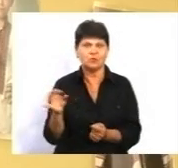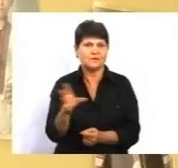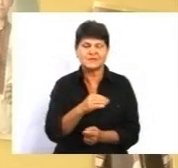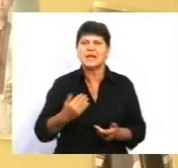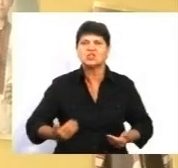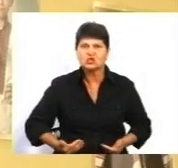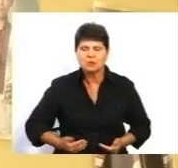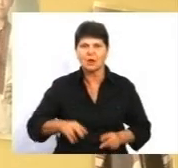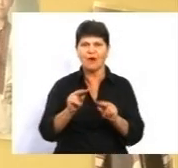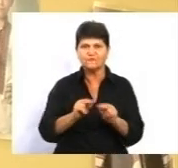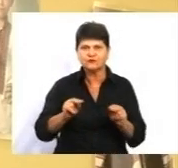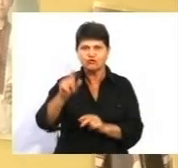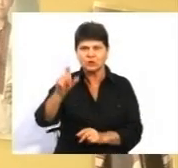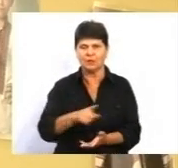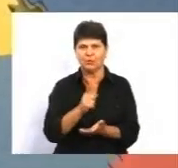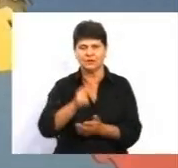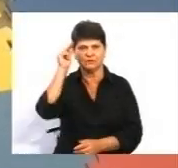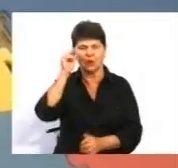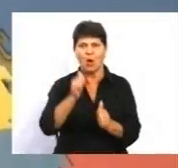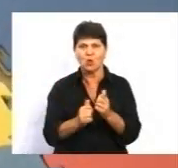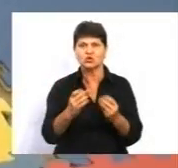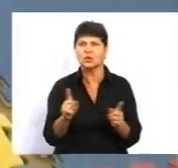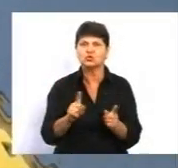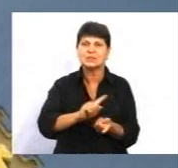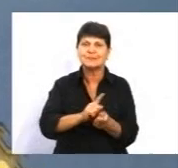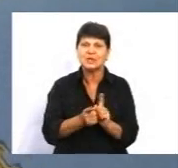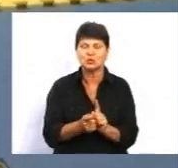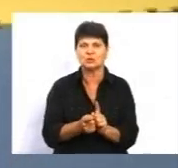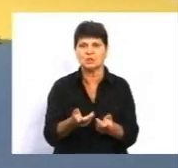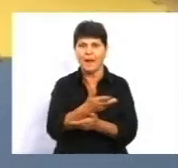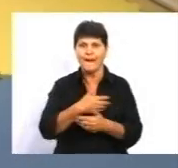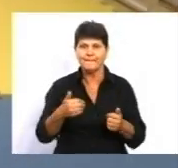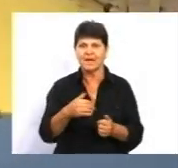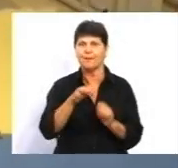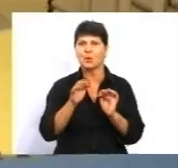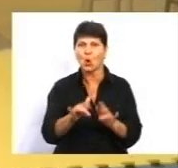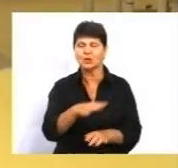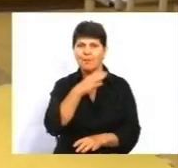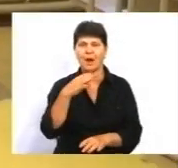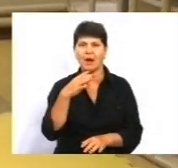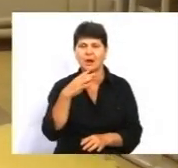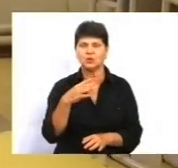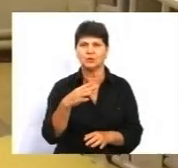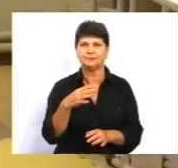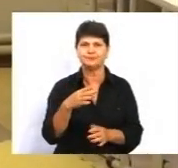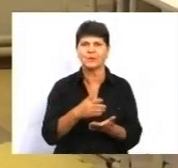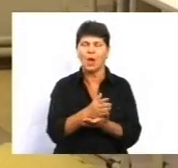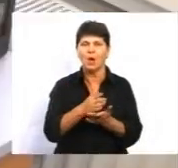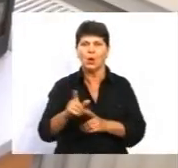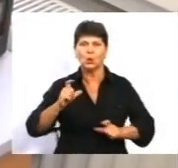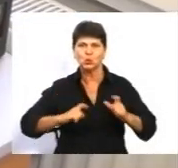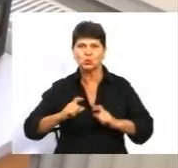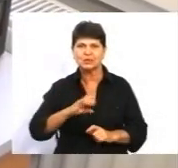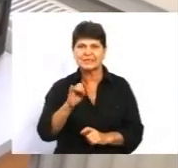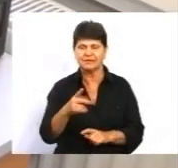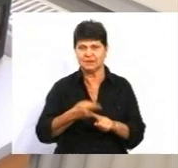вчитися, тому що кожен день щось змінюється, адже ми проходимо багато вебінарів, багато курсів проходимо, і на